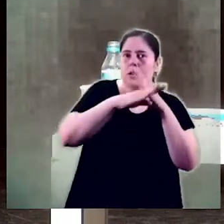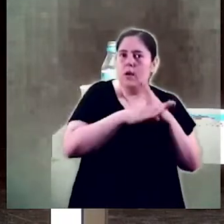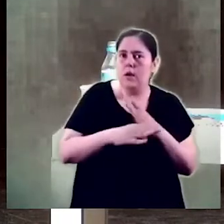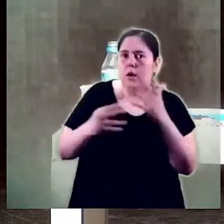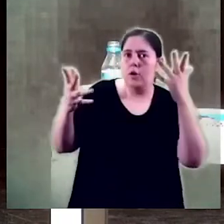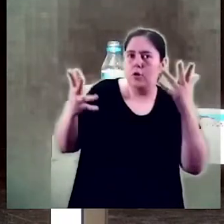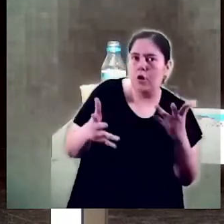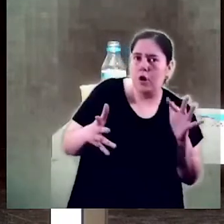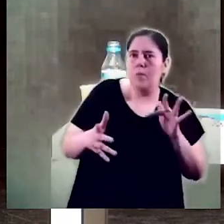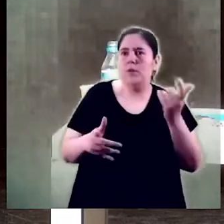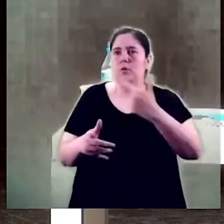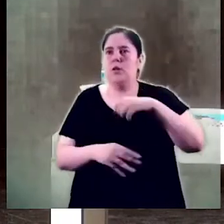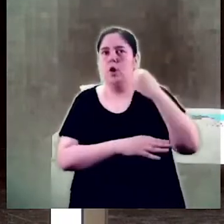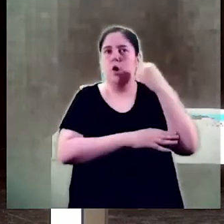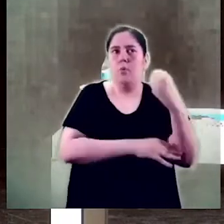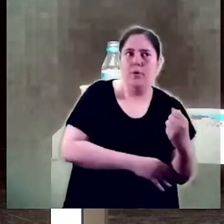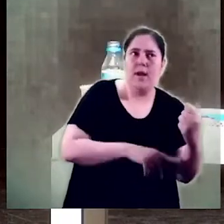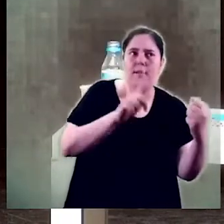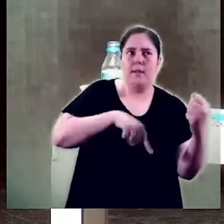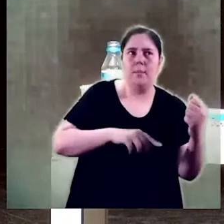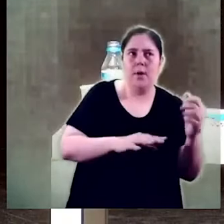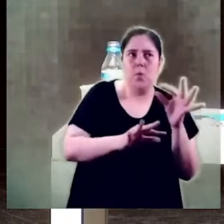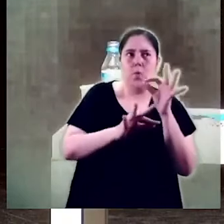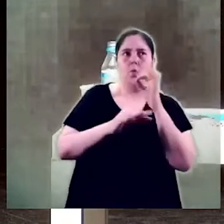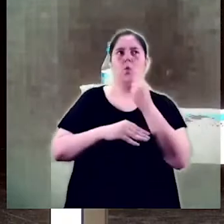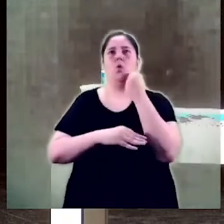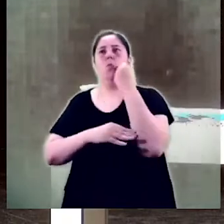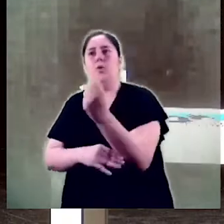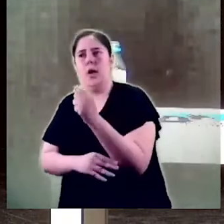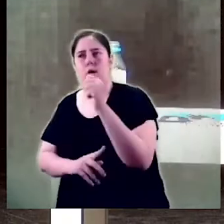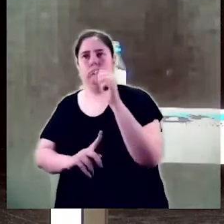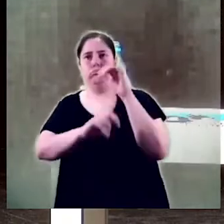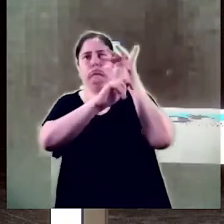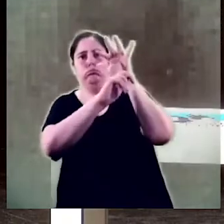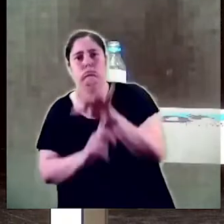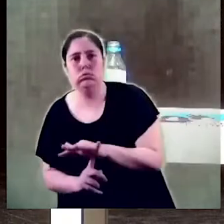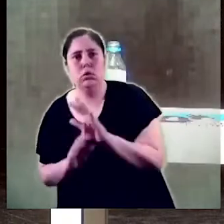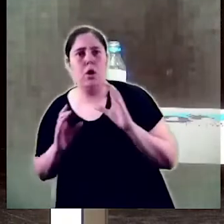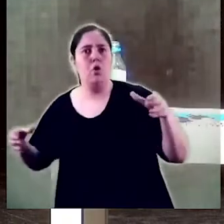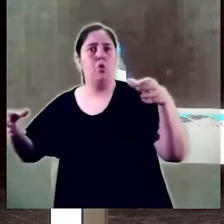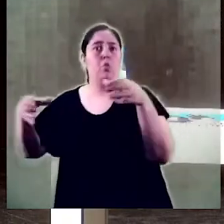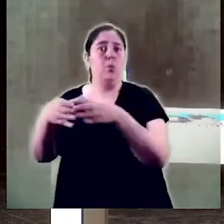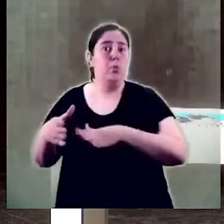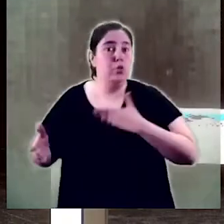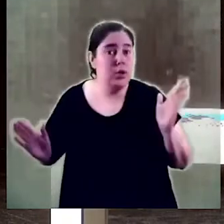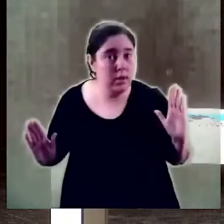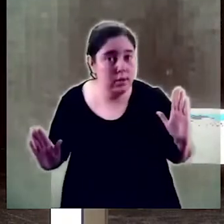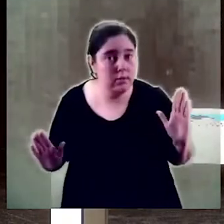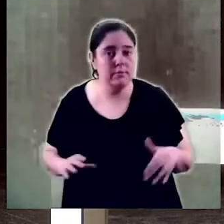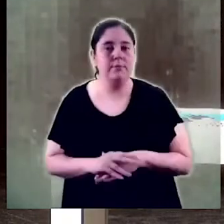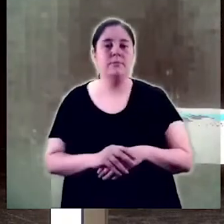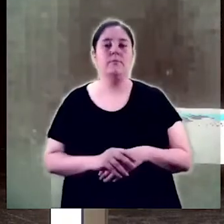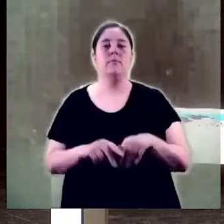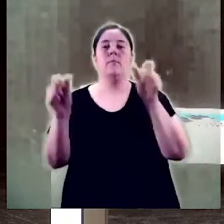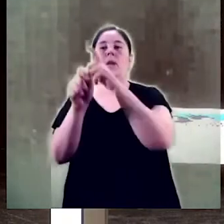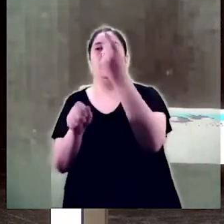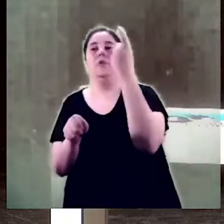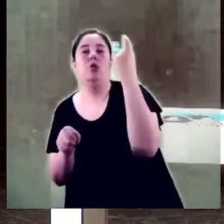'encarna, de com ens produeix i el reproduïm en detriment sempre d'unes comunitats greument vulnerabilitzades.